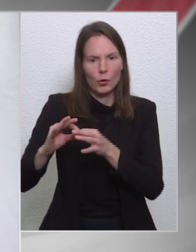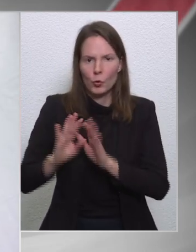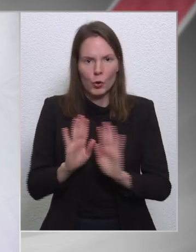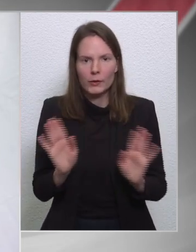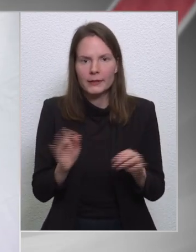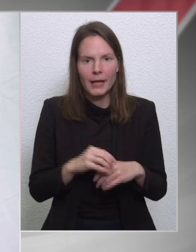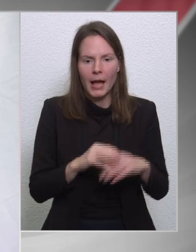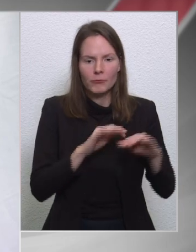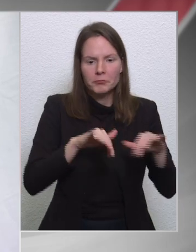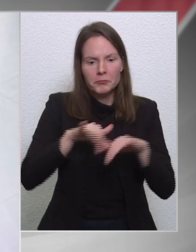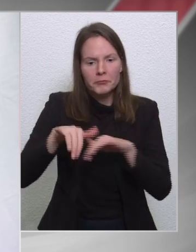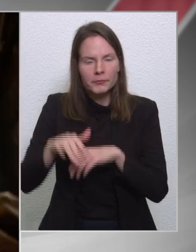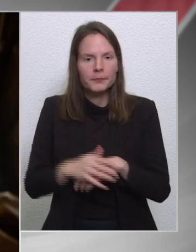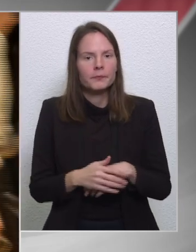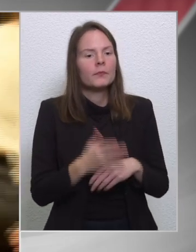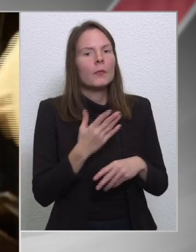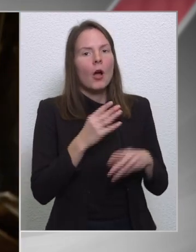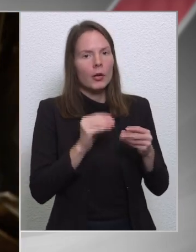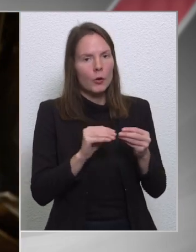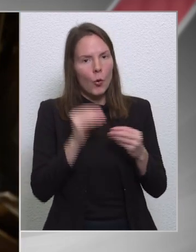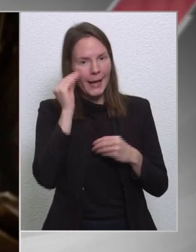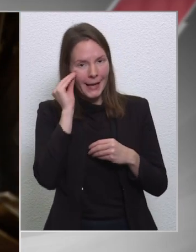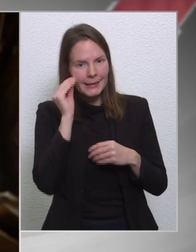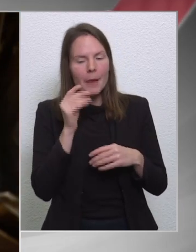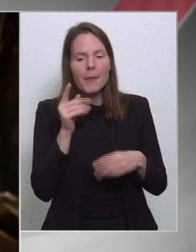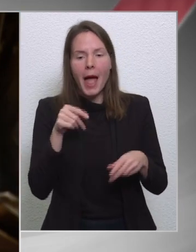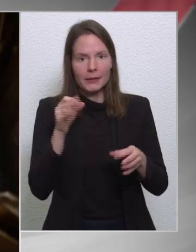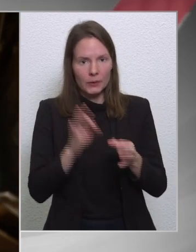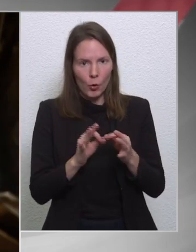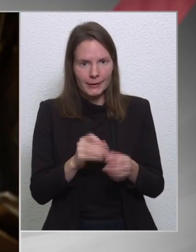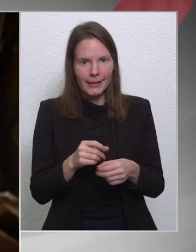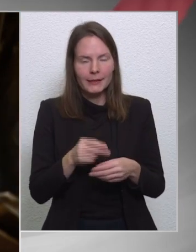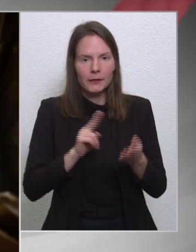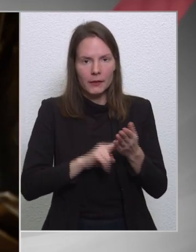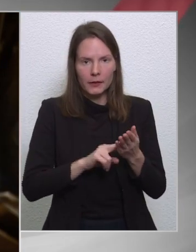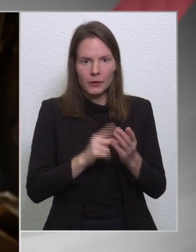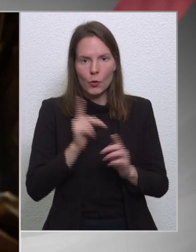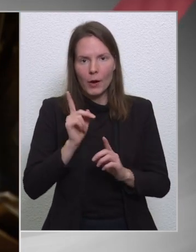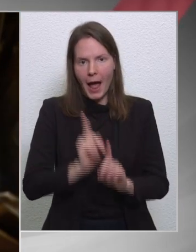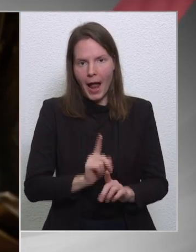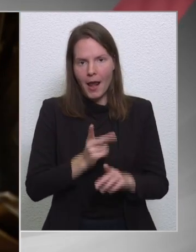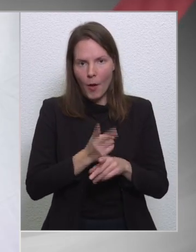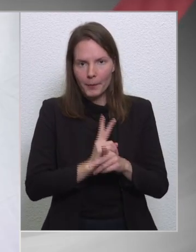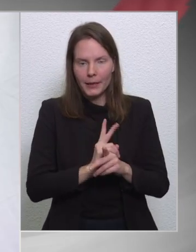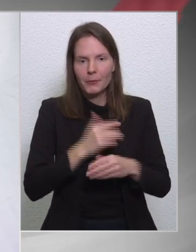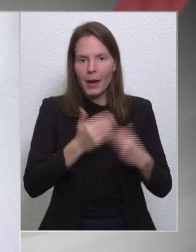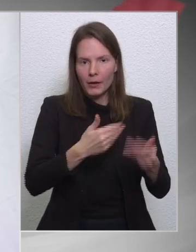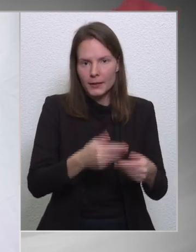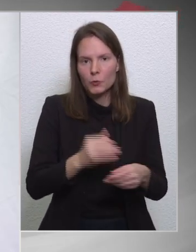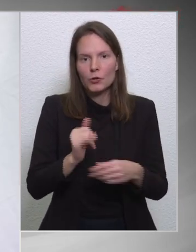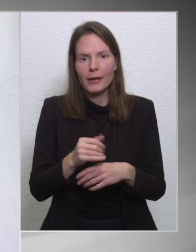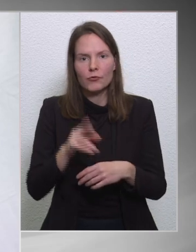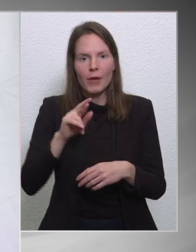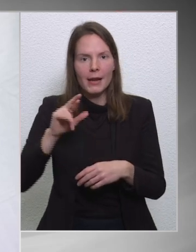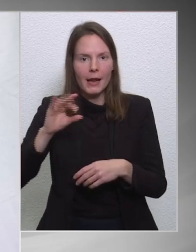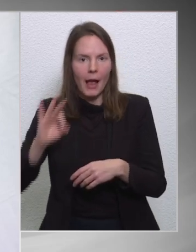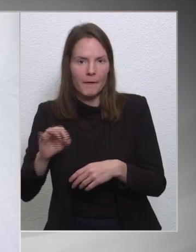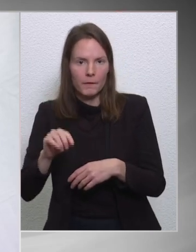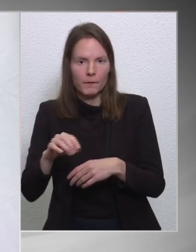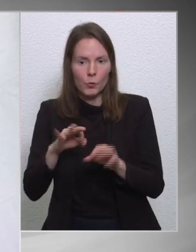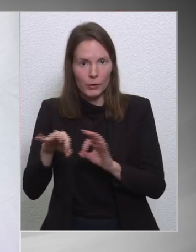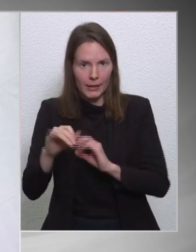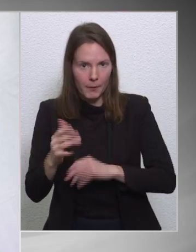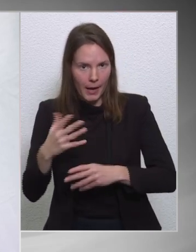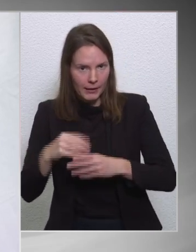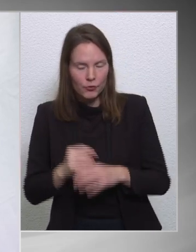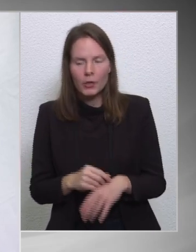Tehát... A jól értem, akkor ez történt a jogállami mechanizmus és az RRF ügyében is egészen pontosan? Nem, nem, nem, nem,